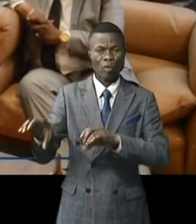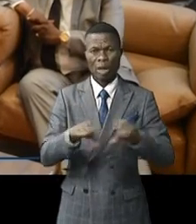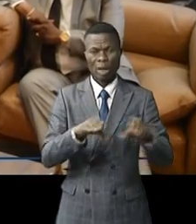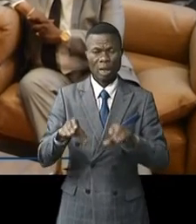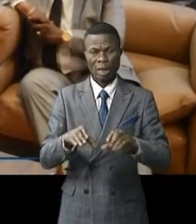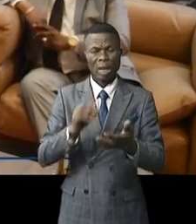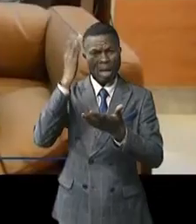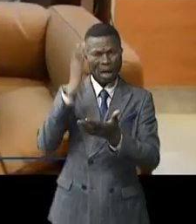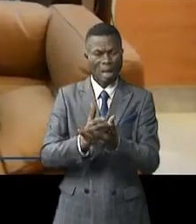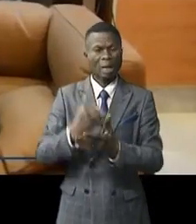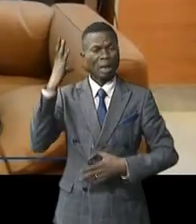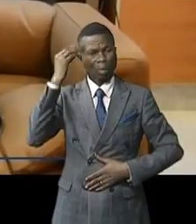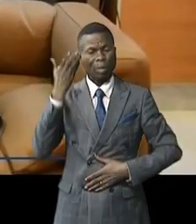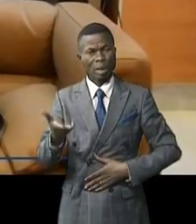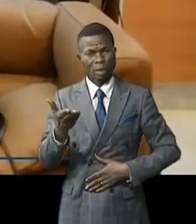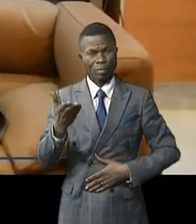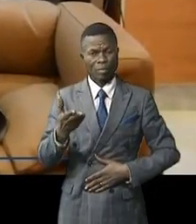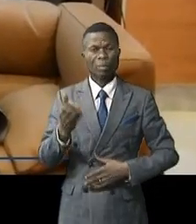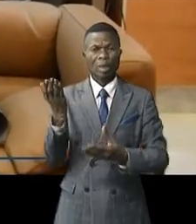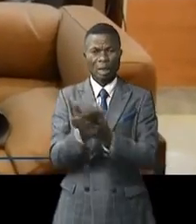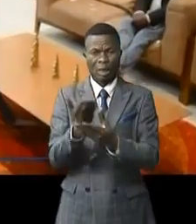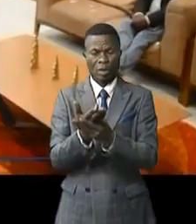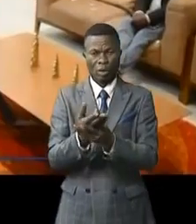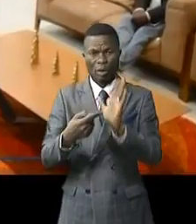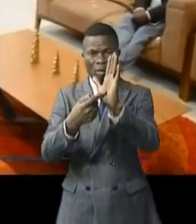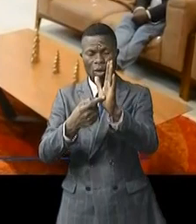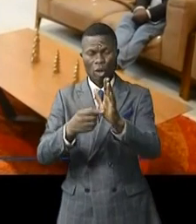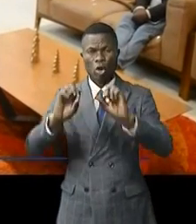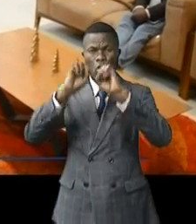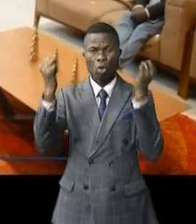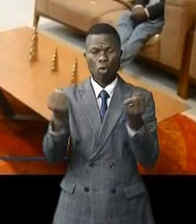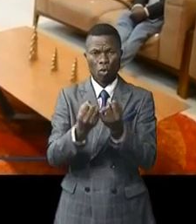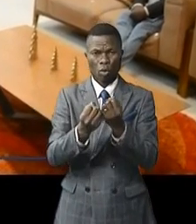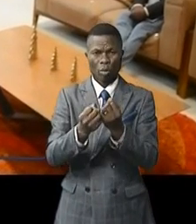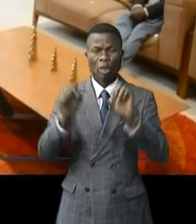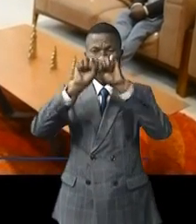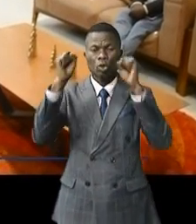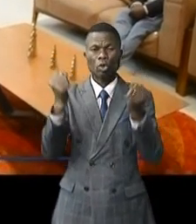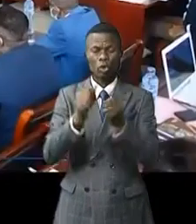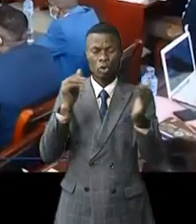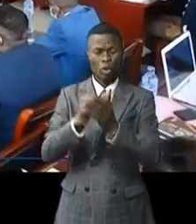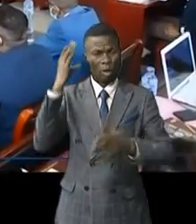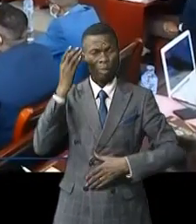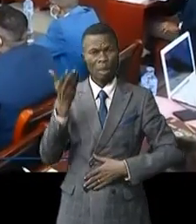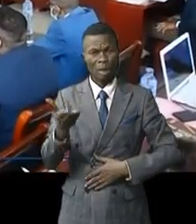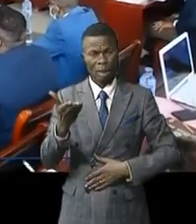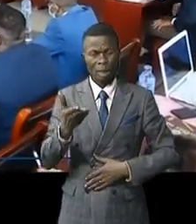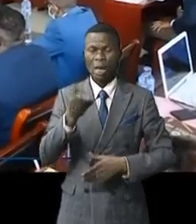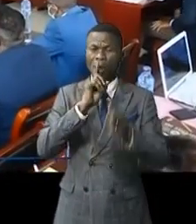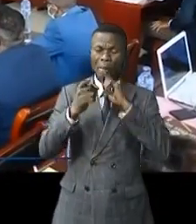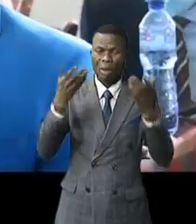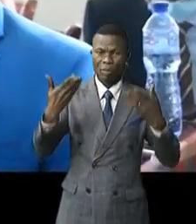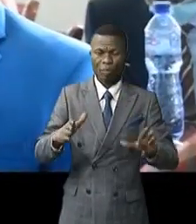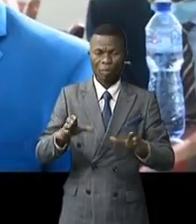d'élimination de choléra selon la feuille de route établie par la Global Task Force on Cholera Control. Après leurs échanges,